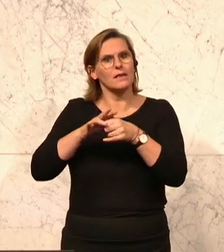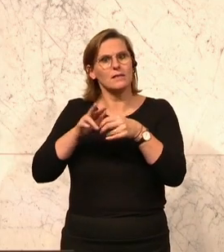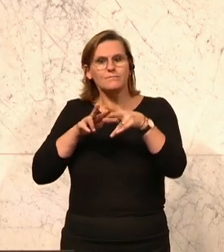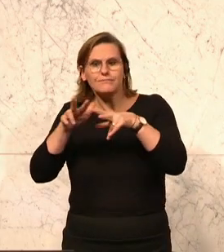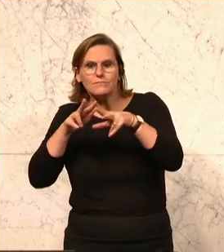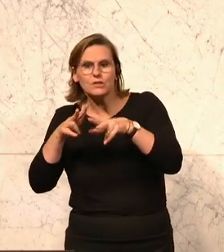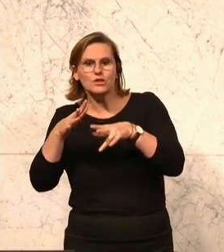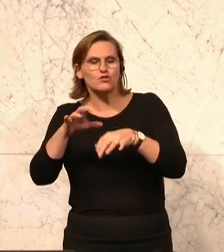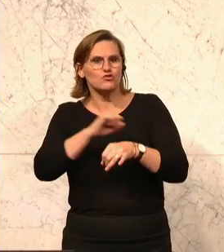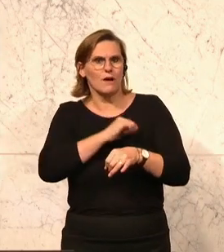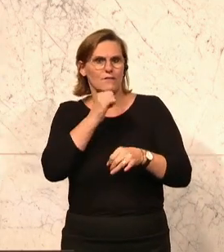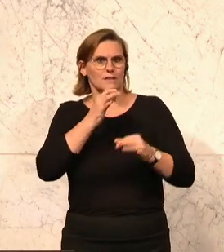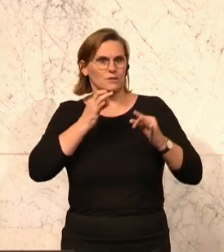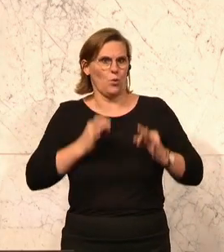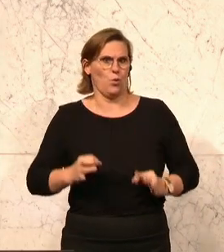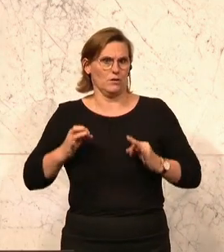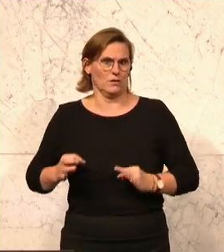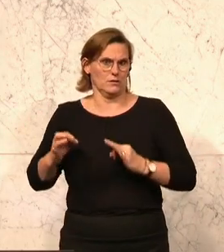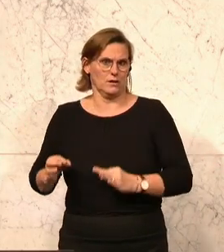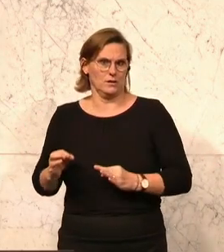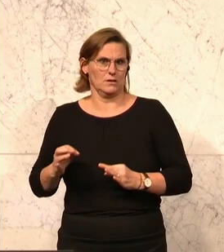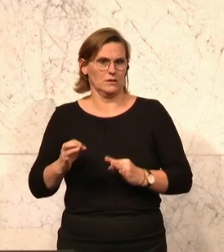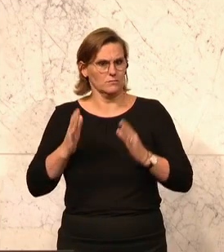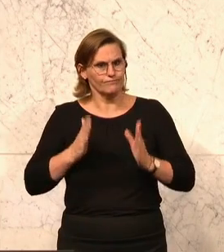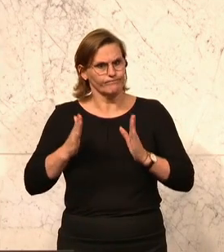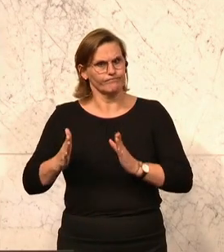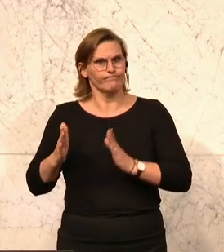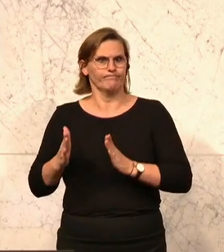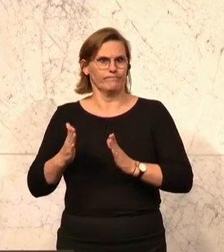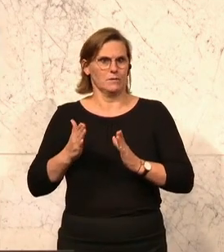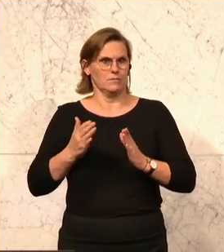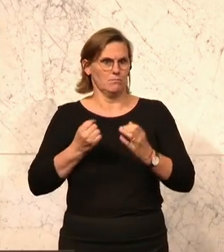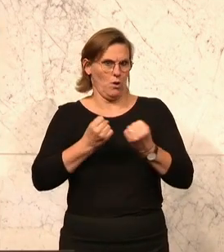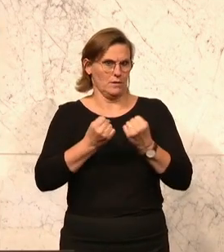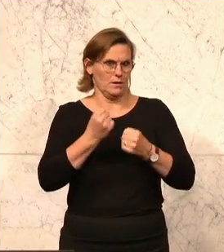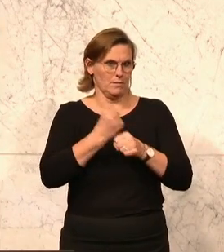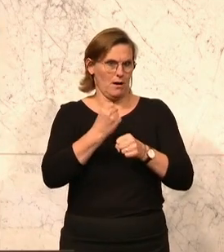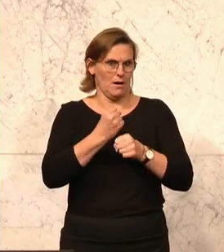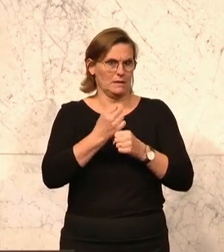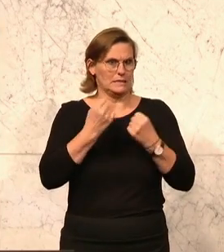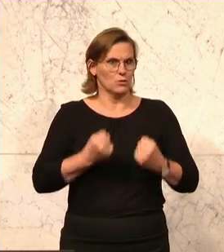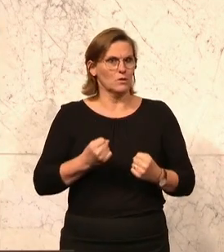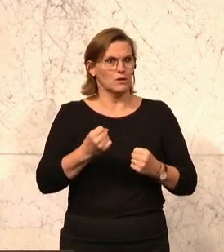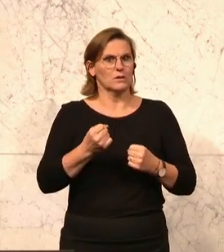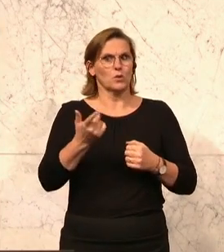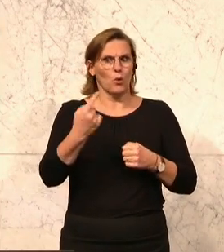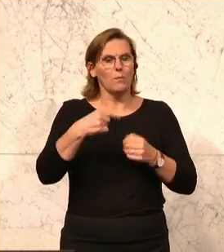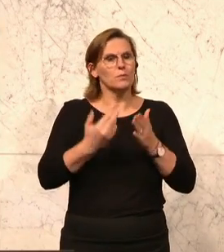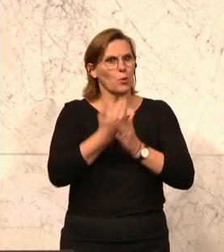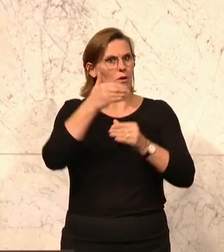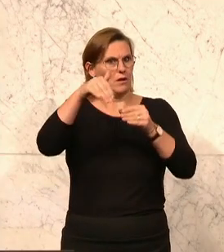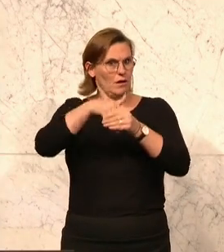ordentliche Sicherheitspolitik zu machen. Und jetzt wird das Gegenargument kommen mit den 383 neuen Planstellen. Schön und gut.